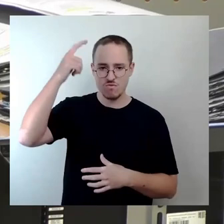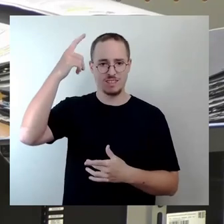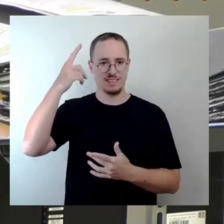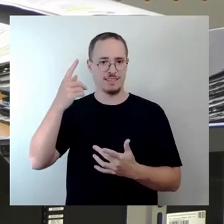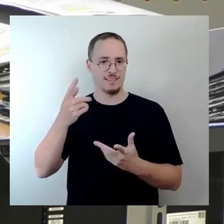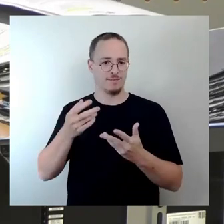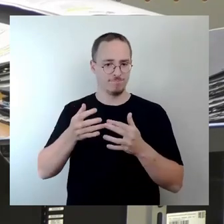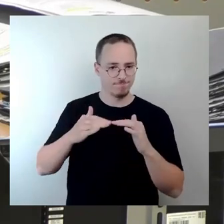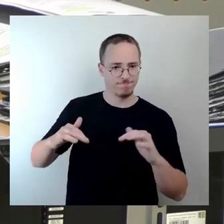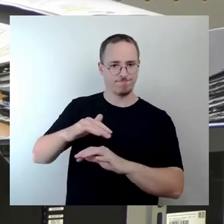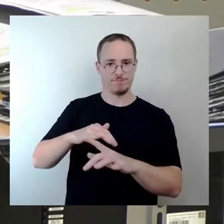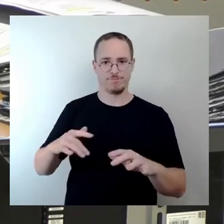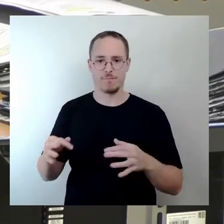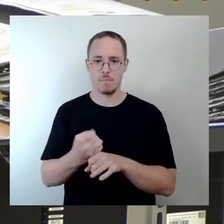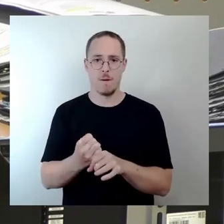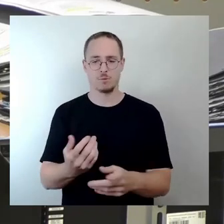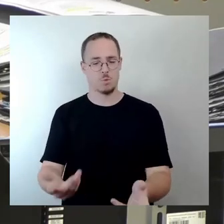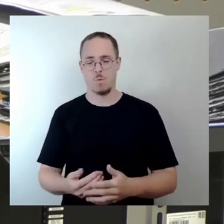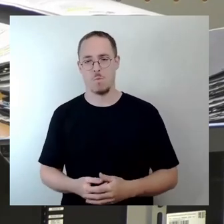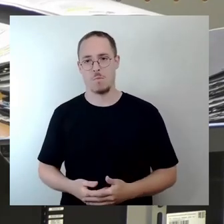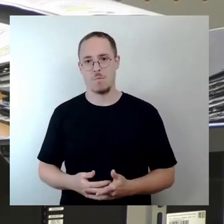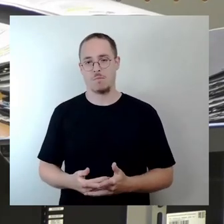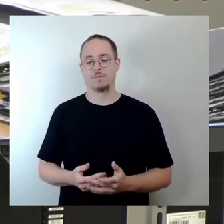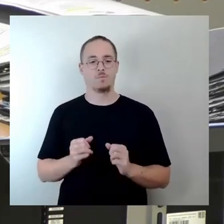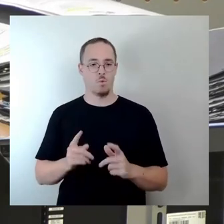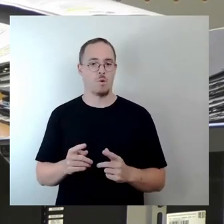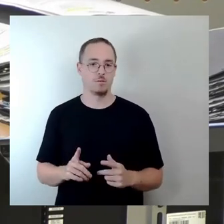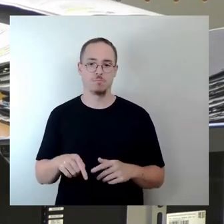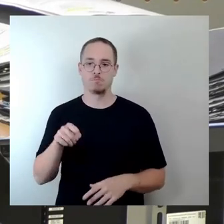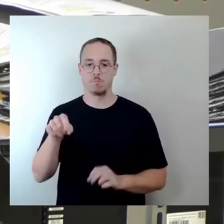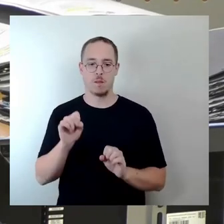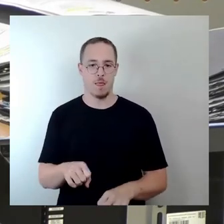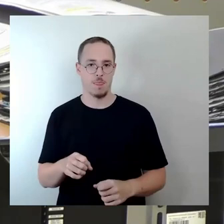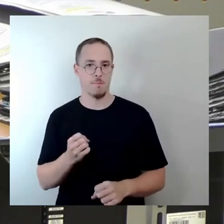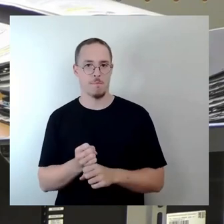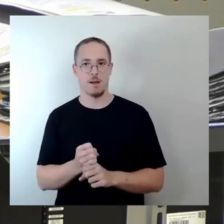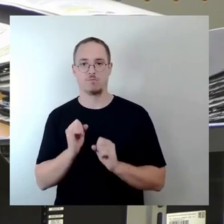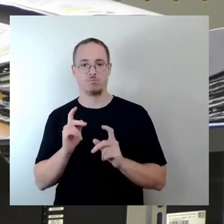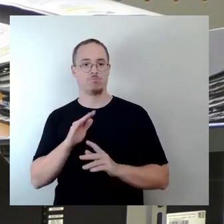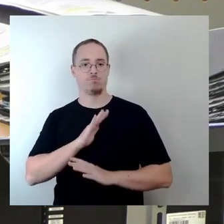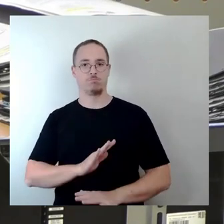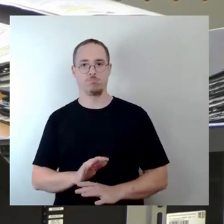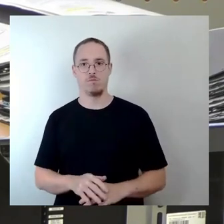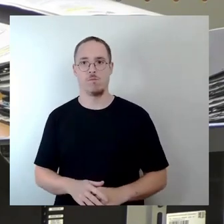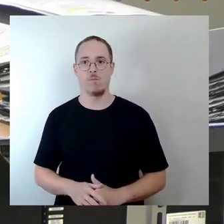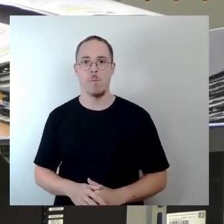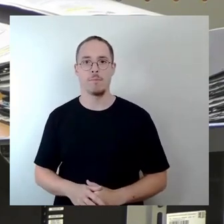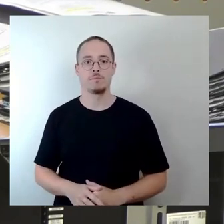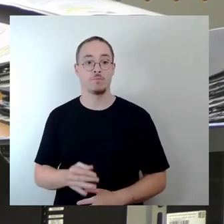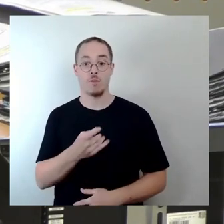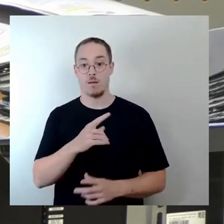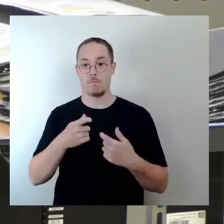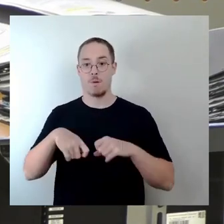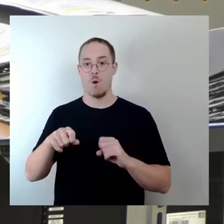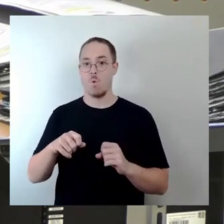dass man dort an diesem See eine Wasserskianlage haben kann. Und den Bauantrag, von dem Sie gerade erzählt haben, dass er im März